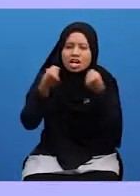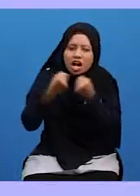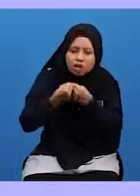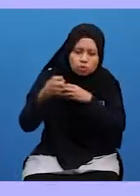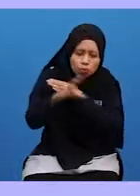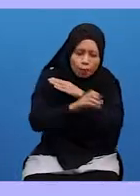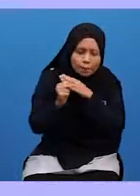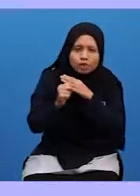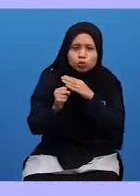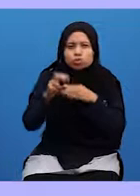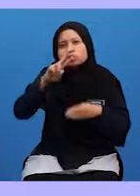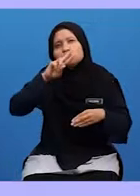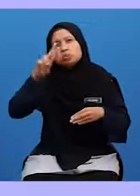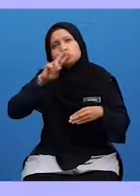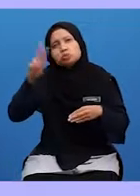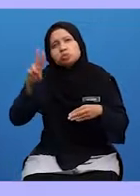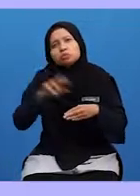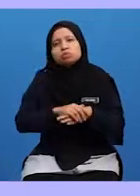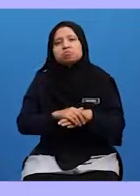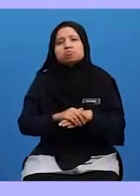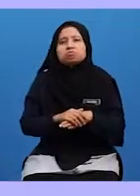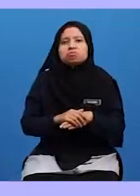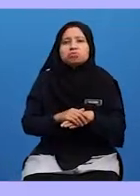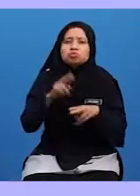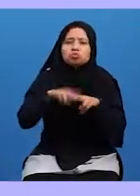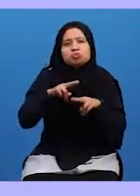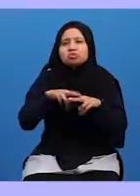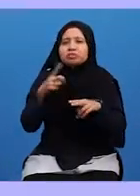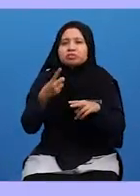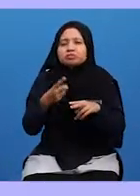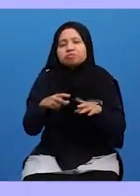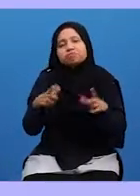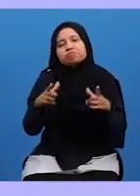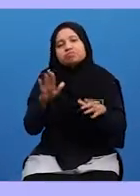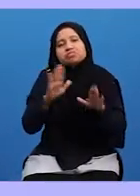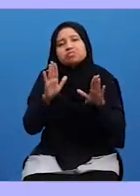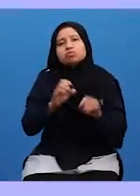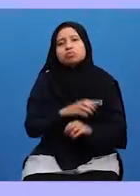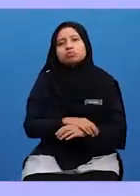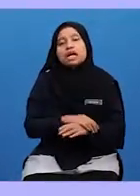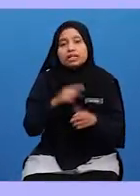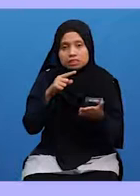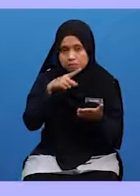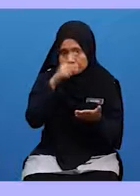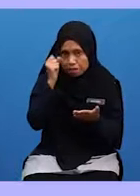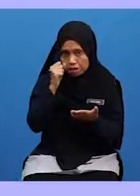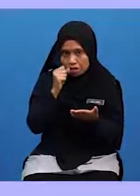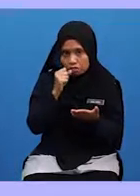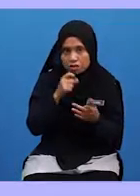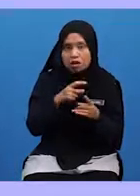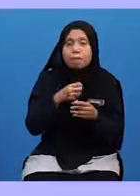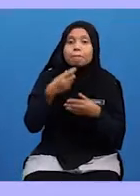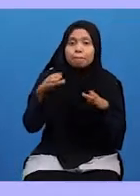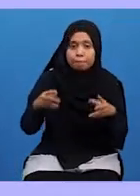Mencuri Merokok Melepak Dan Sebagainya Ini adalah Kerana Dari